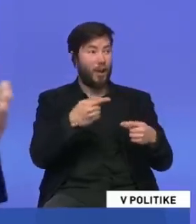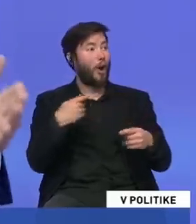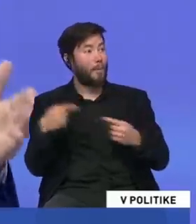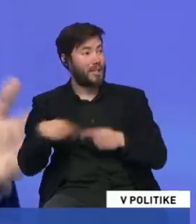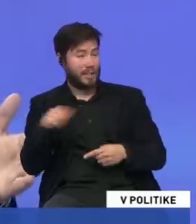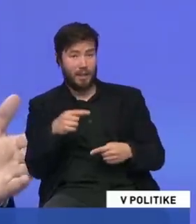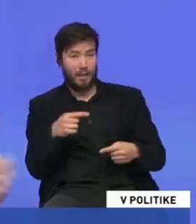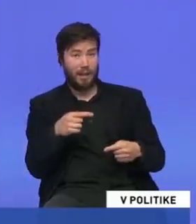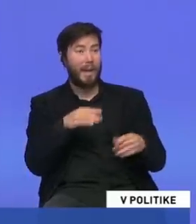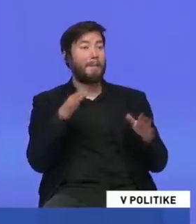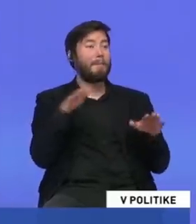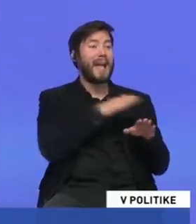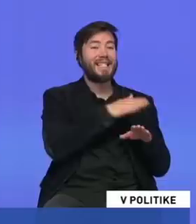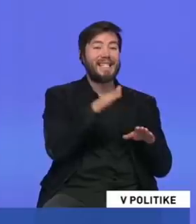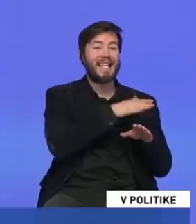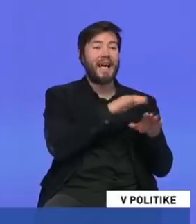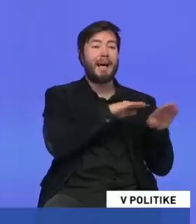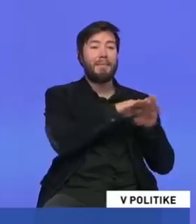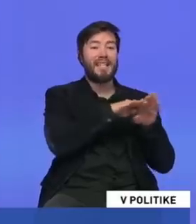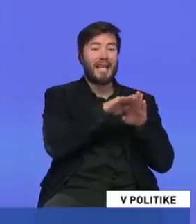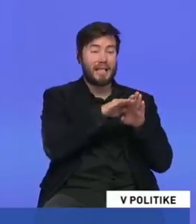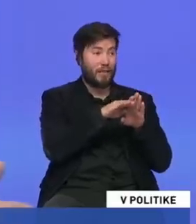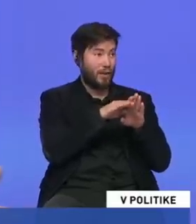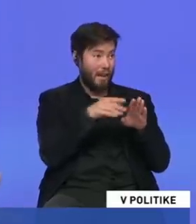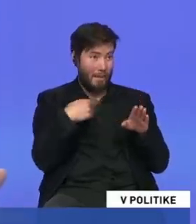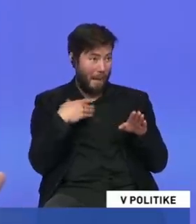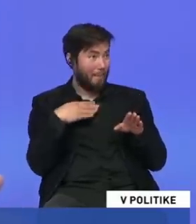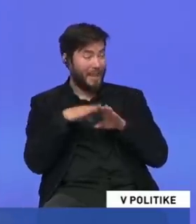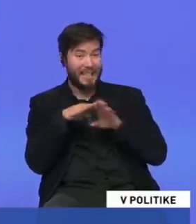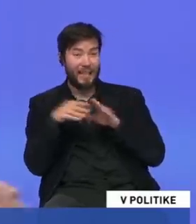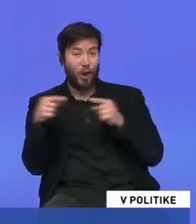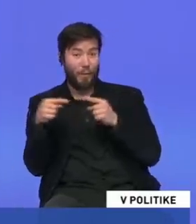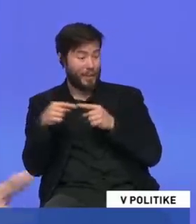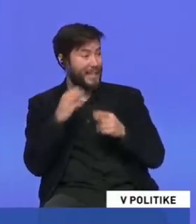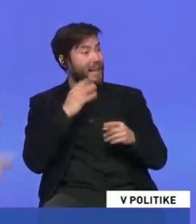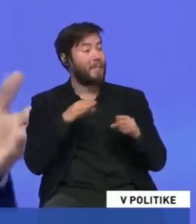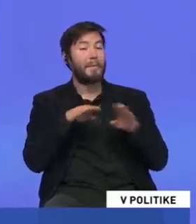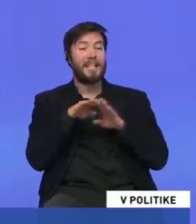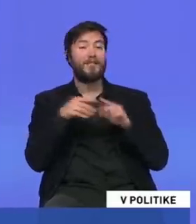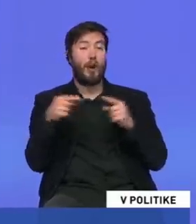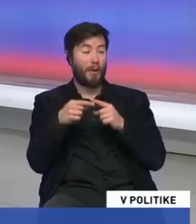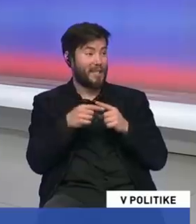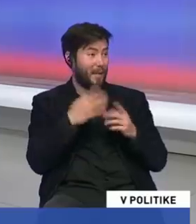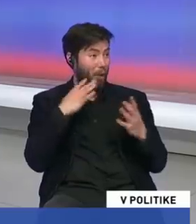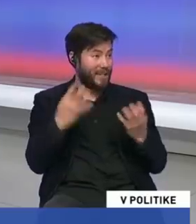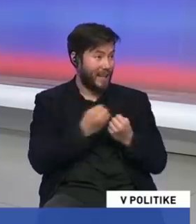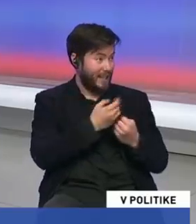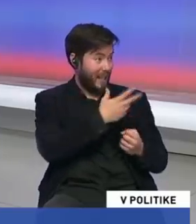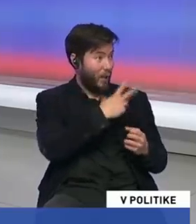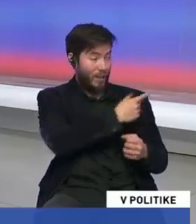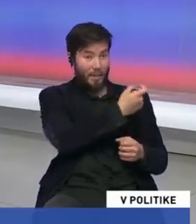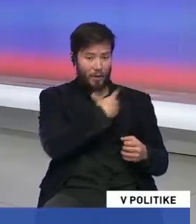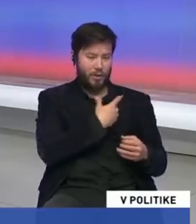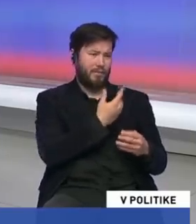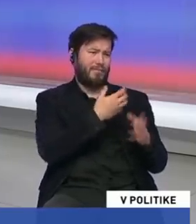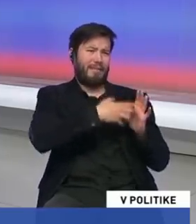že je medzi rezortami vlády. Je ministerstvo opozície nejaké? Keby bolo ministerstvo opozície zriadené, tak mi to pošlite. budem veľmi rád, ja vám s tom pošlím pripomienky, že už